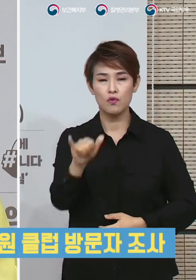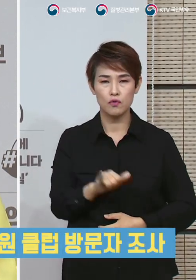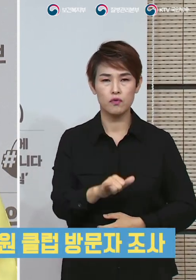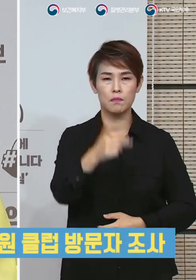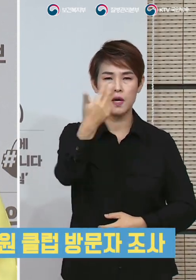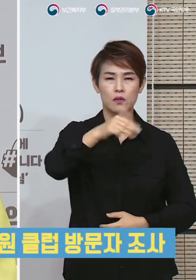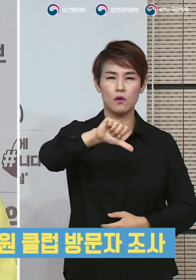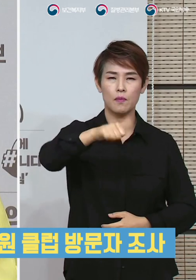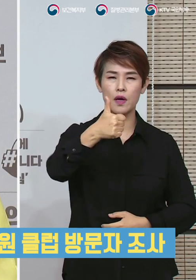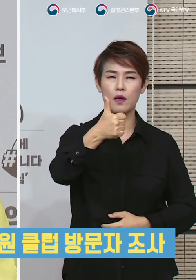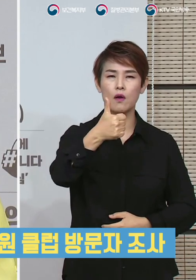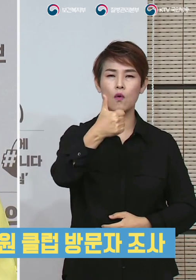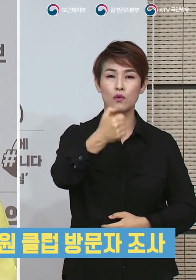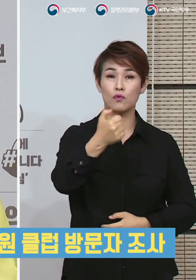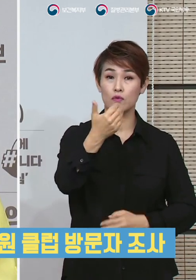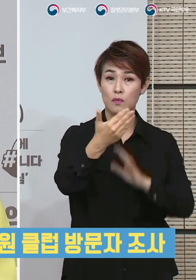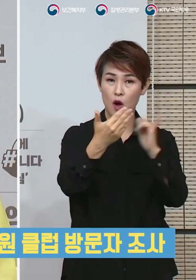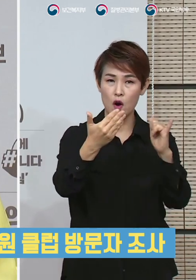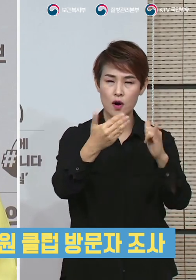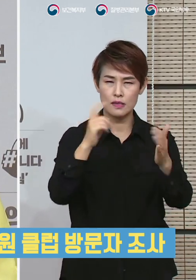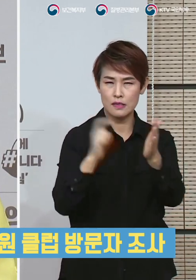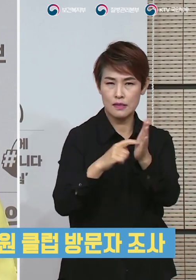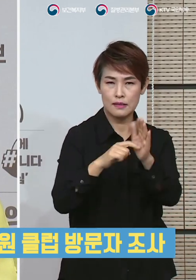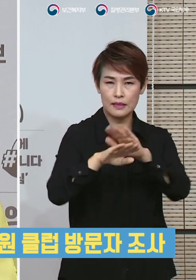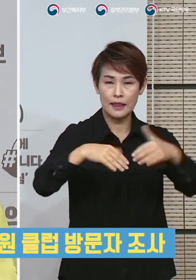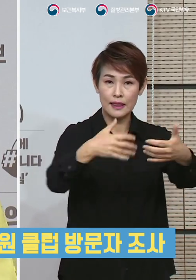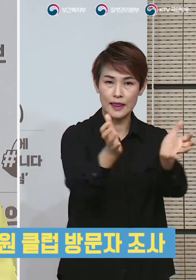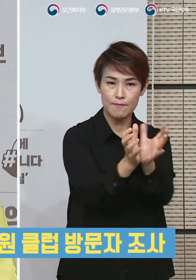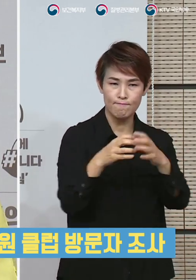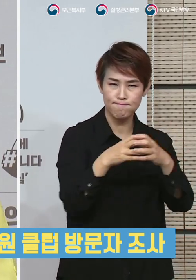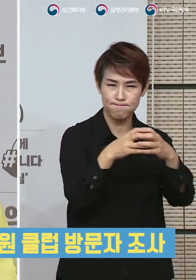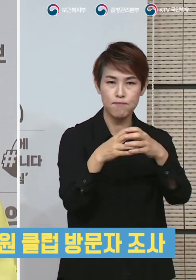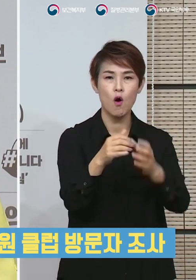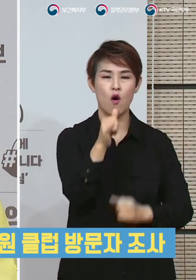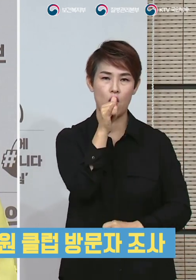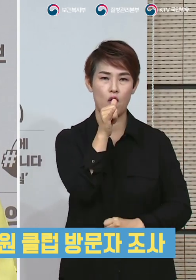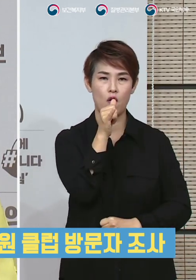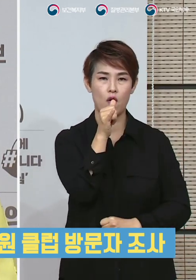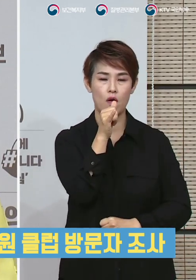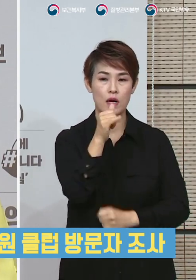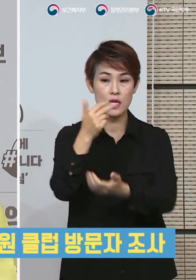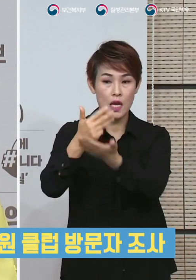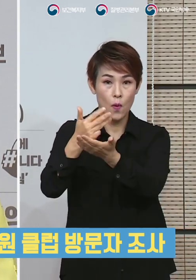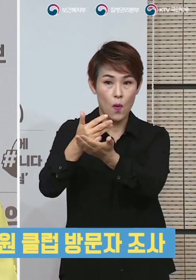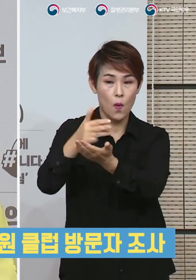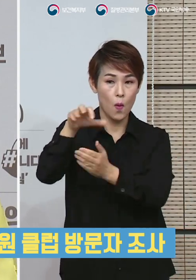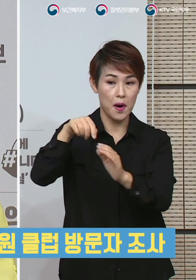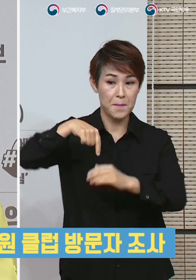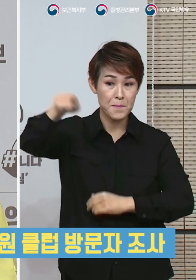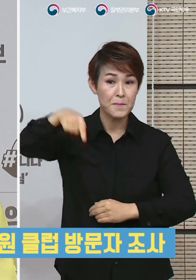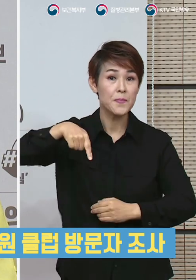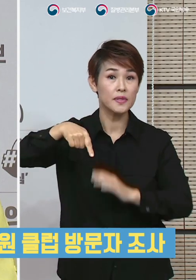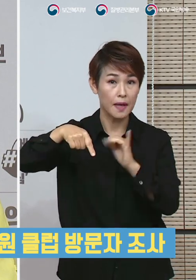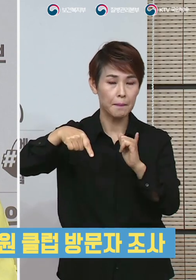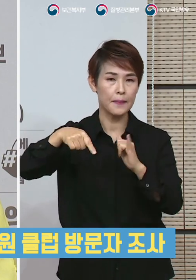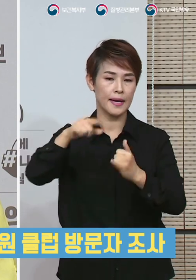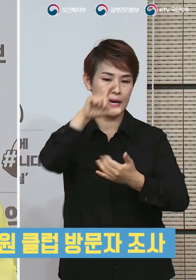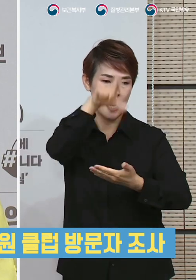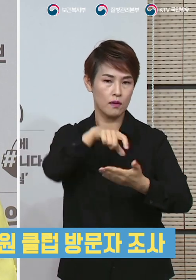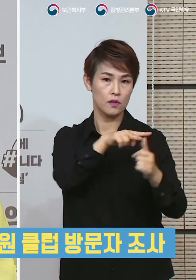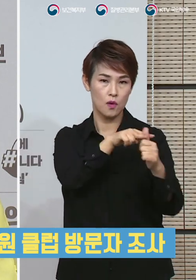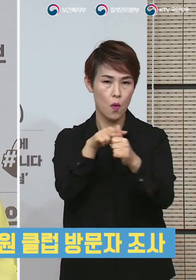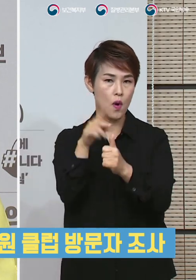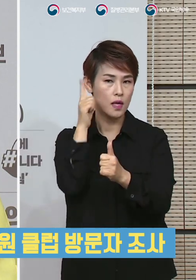,559명 규모의 신속 대응팀 운영체계를 구축하였으며 이태원 클럽 출입자 중 카드 정보나